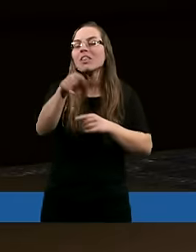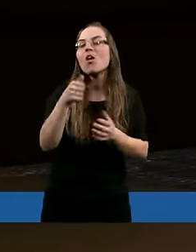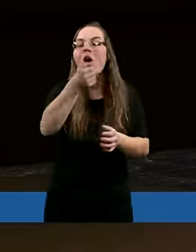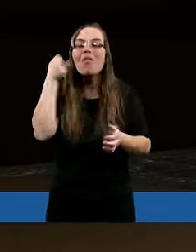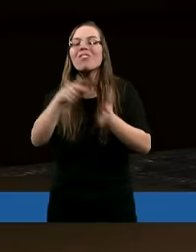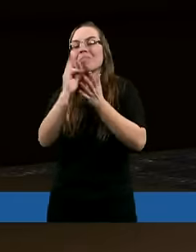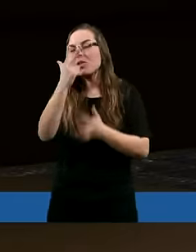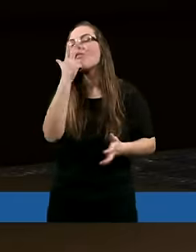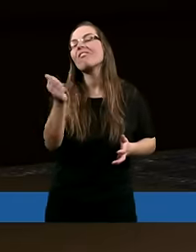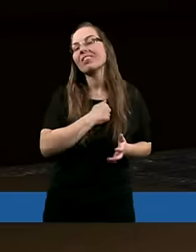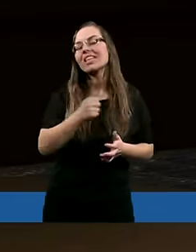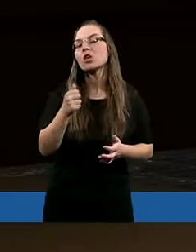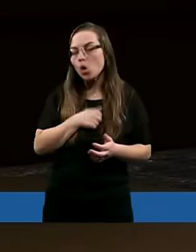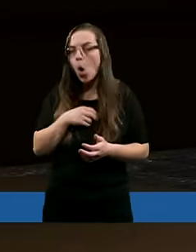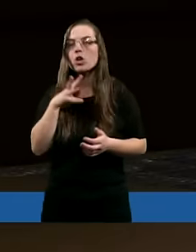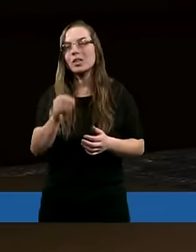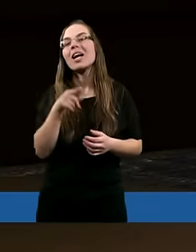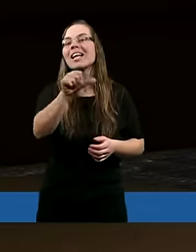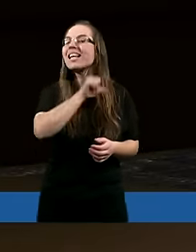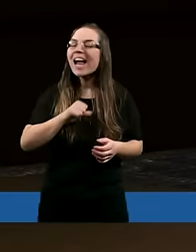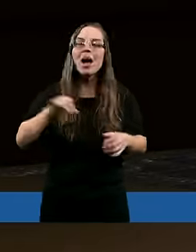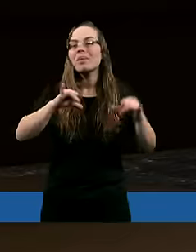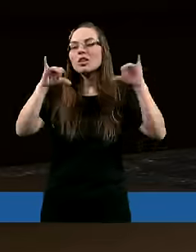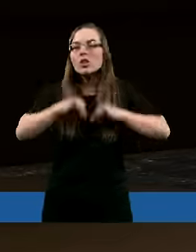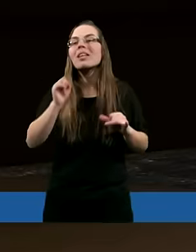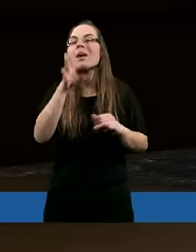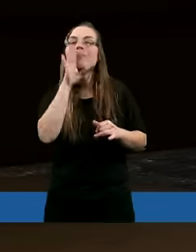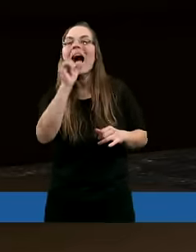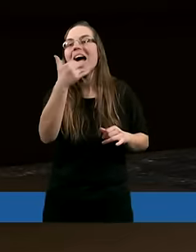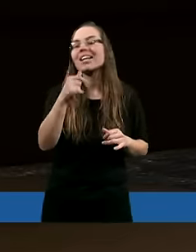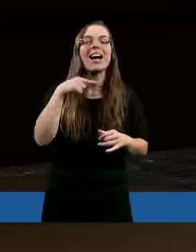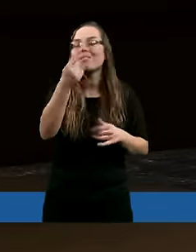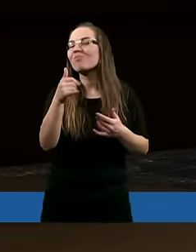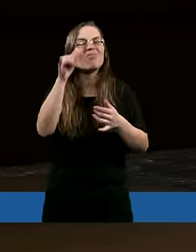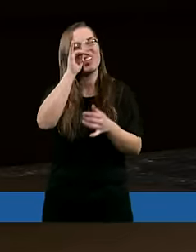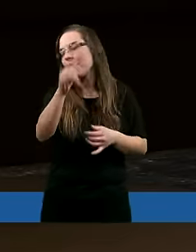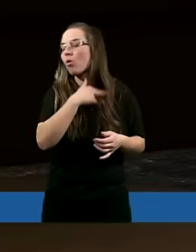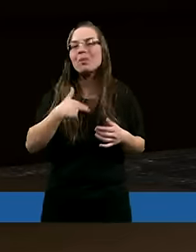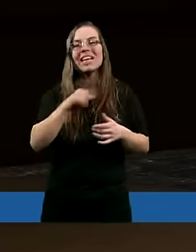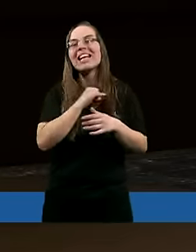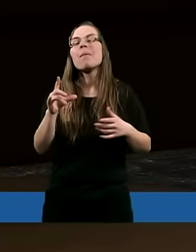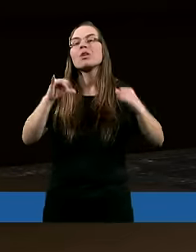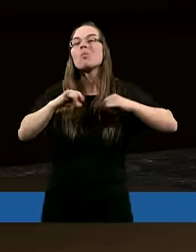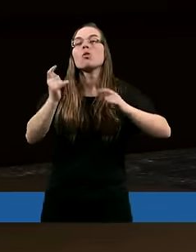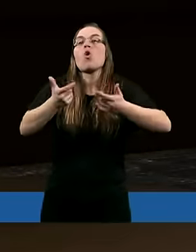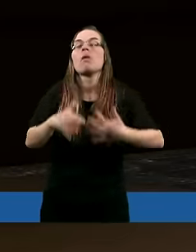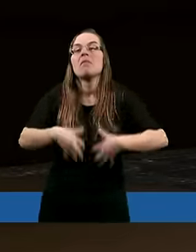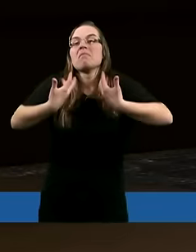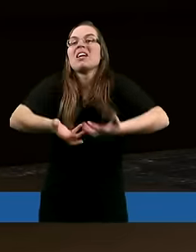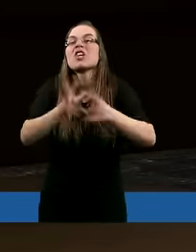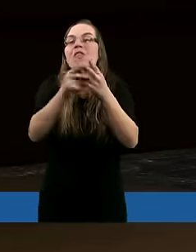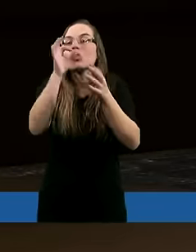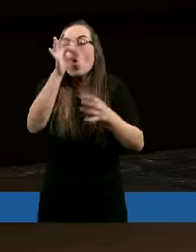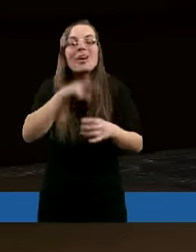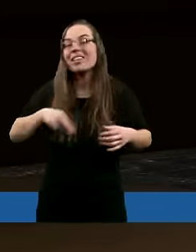owoce będą widoczne. Bo sami z siebie, tak jak Ania powiedziała, nie jesteśmy w stanie nic wykrzesać, nic co jest dobre.